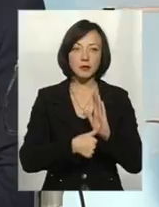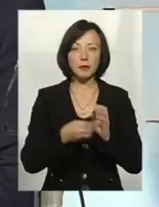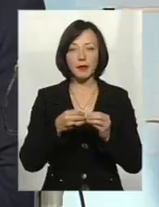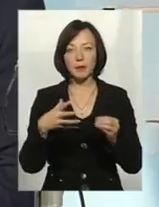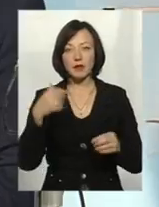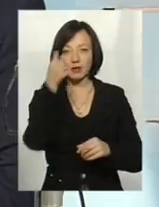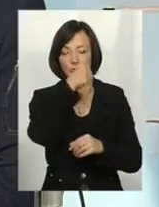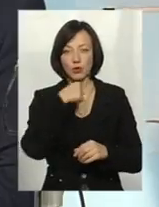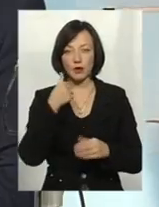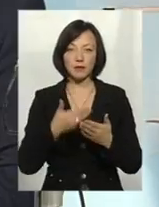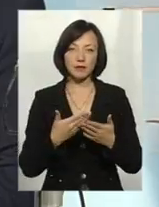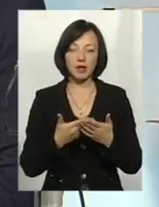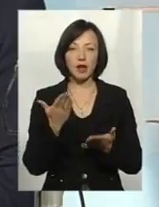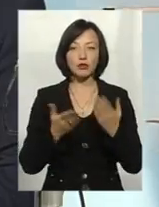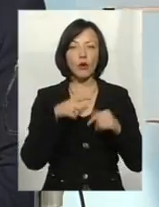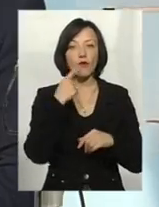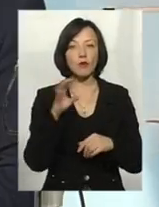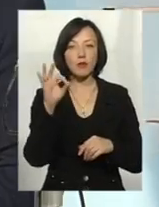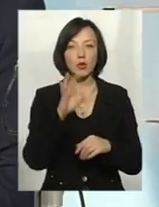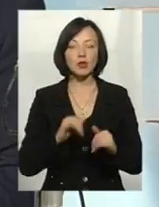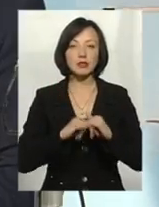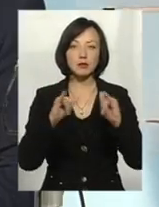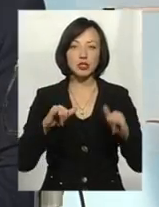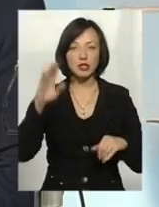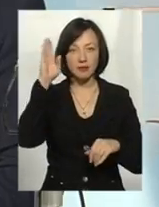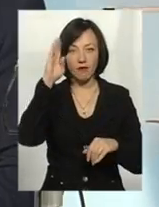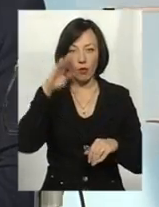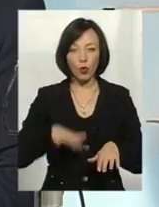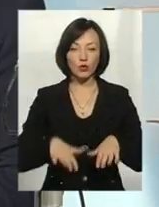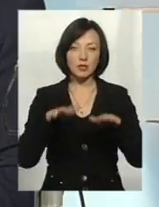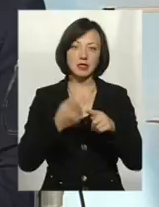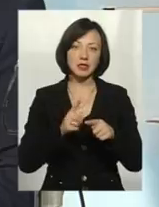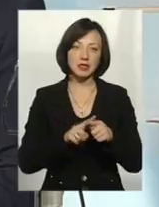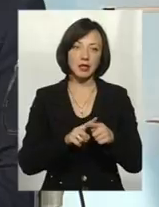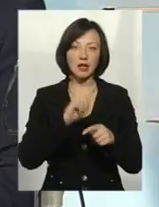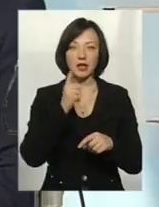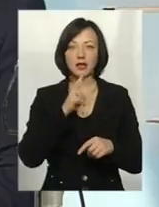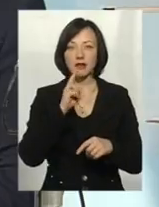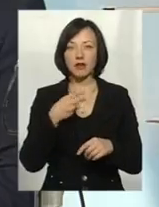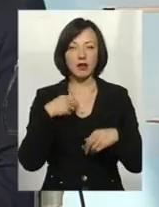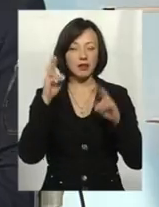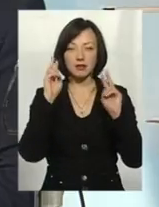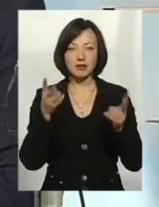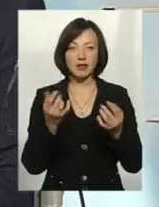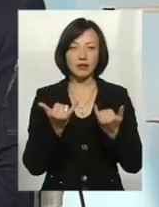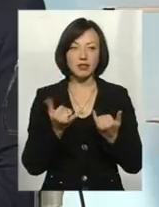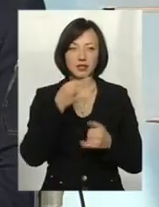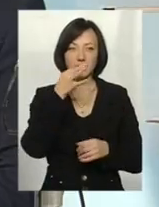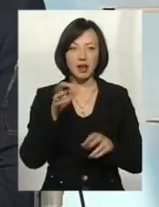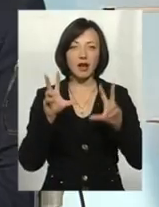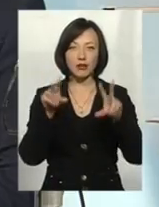років. Тобто, якщо ми говоримо про збільшення водності, це років рік, два, три, я не можу зараз